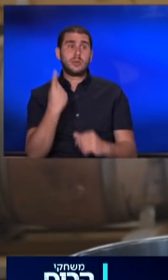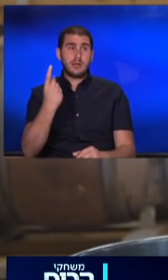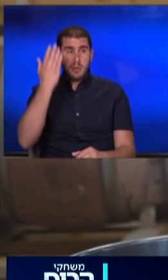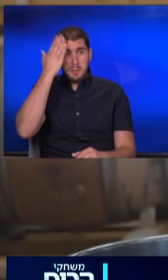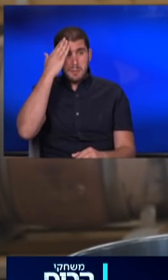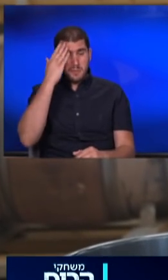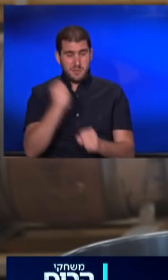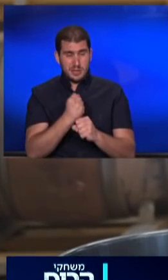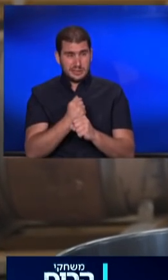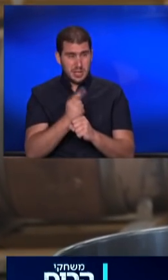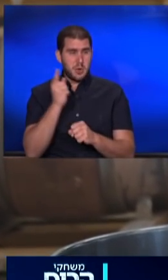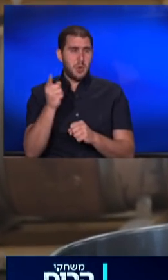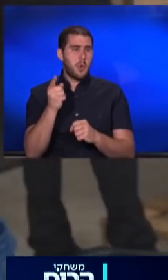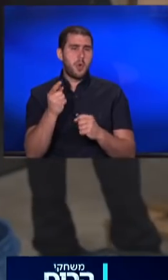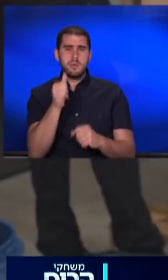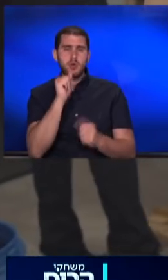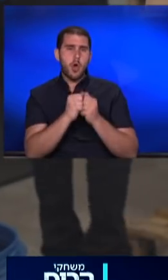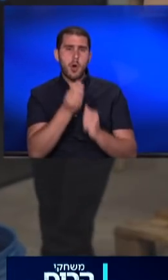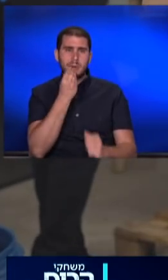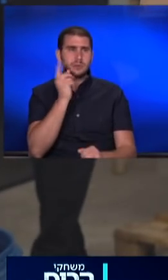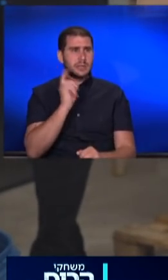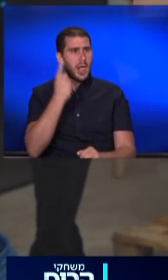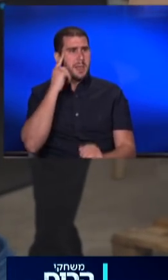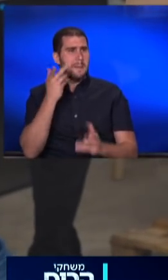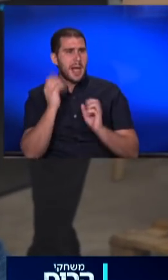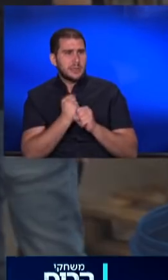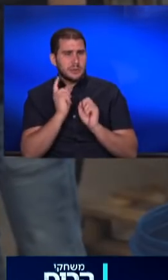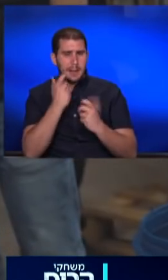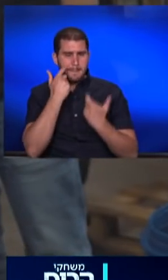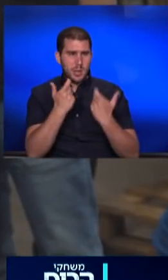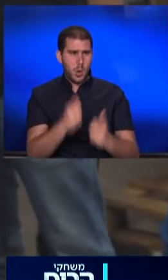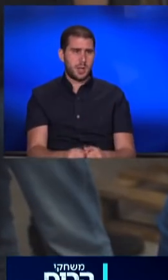מוסמכים הוא משקה או מזון. הוא צריך לדעת מה הוא עושה, הוא צריך שיהיה פיקוח.